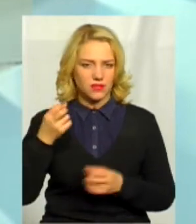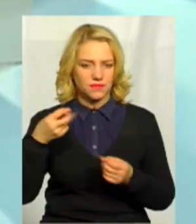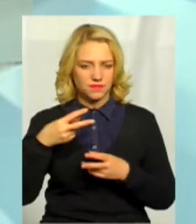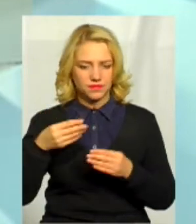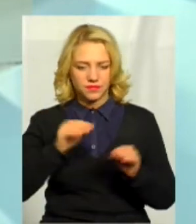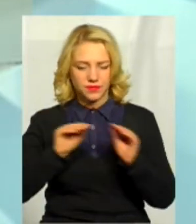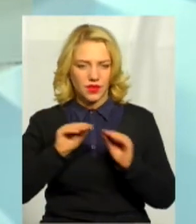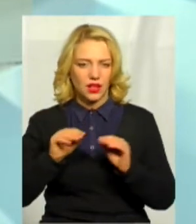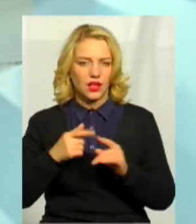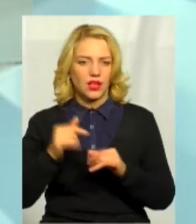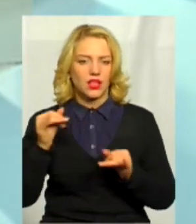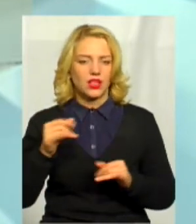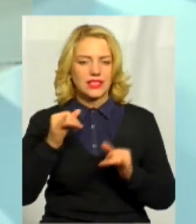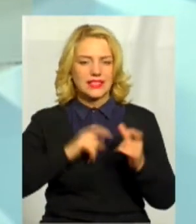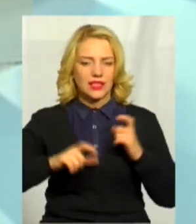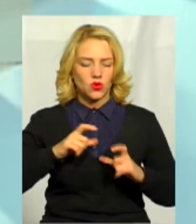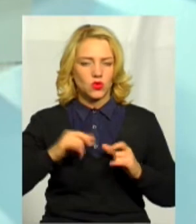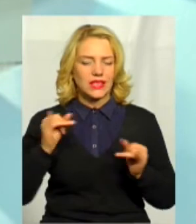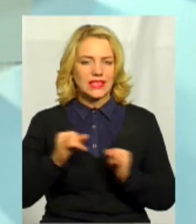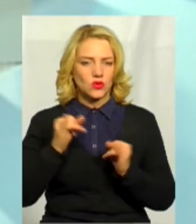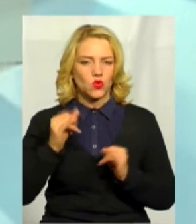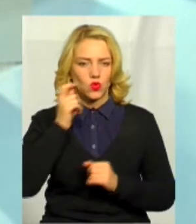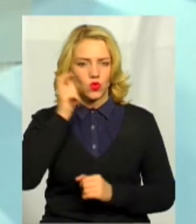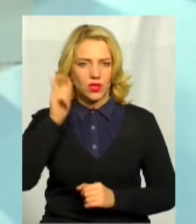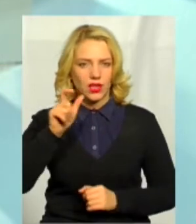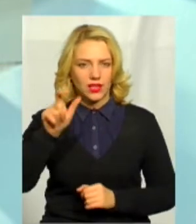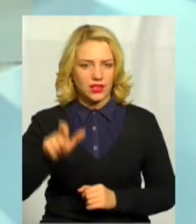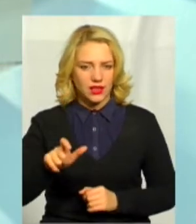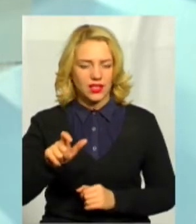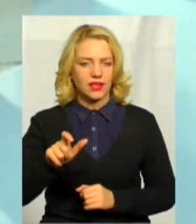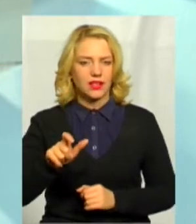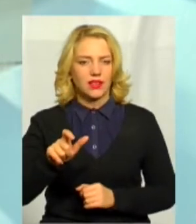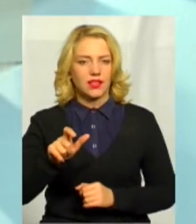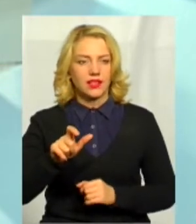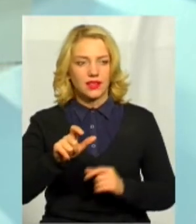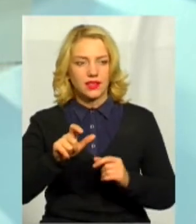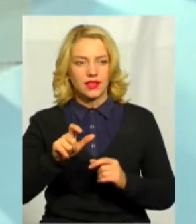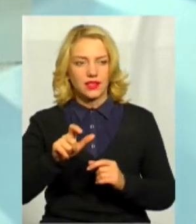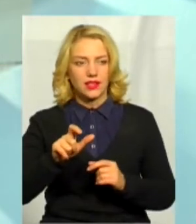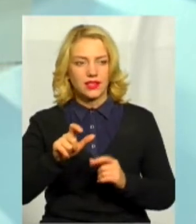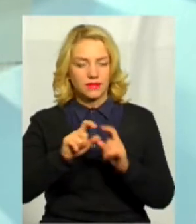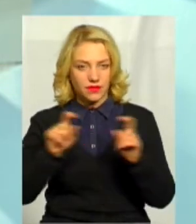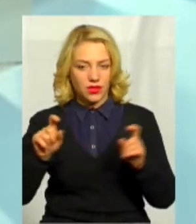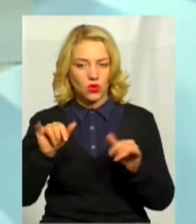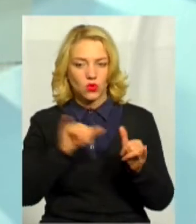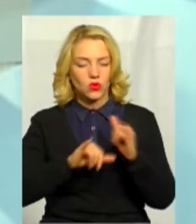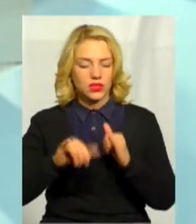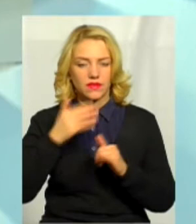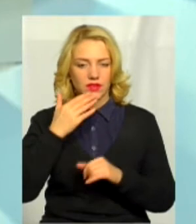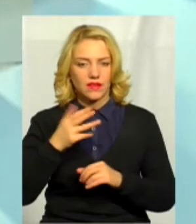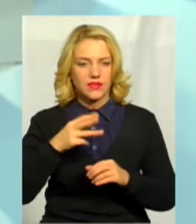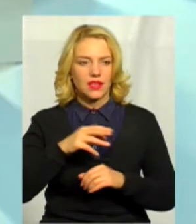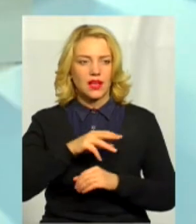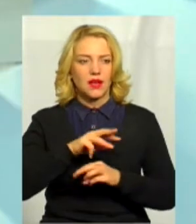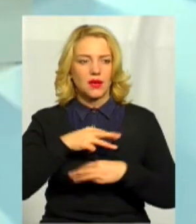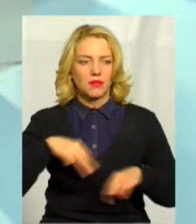Навіть Інститут історії України, до якого звертався Мінюст за роз'ясненням,